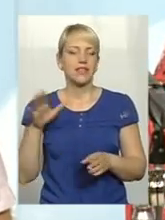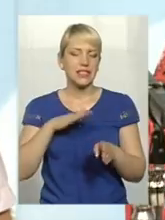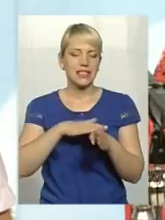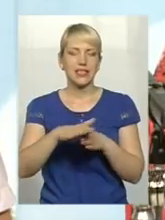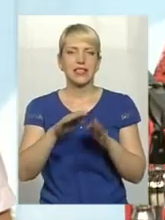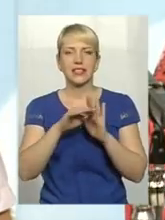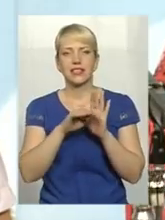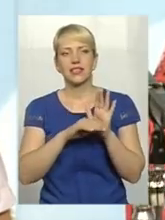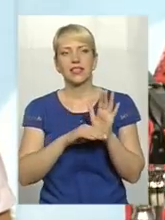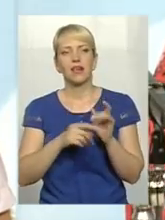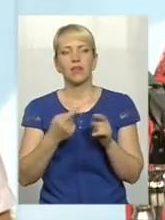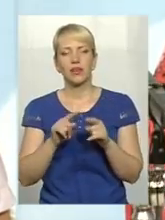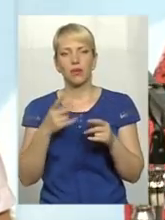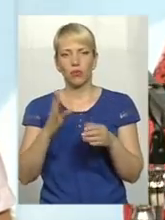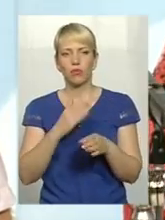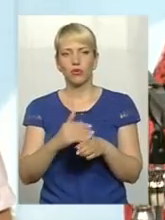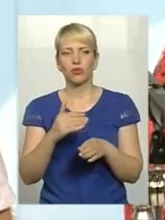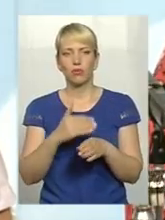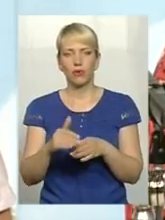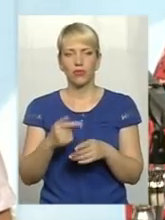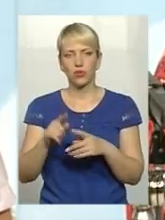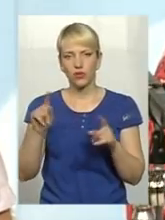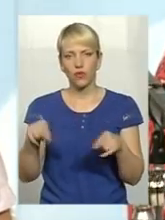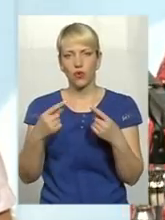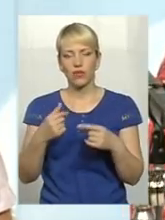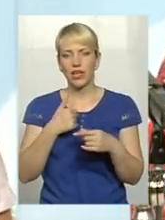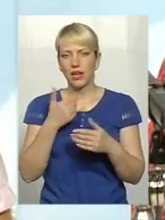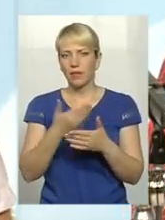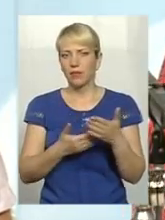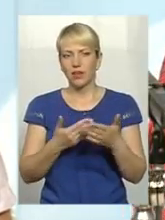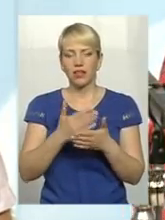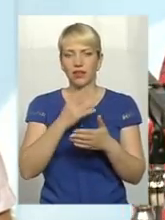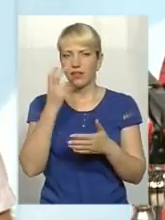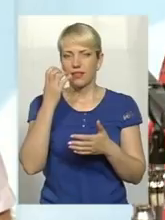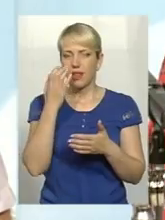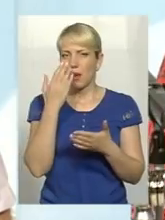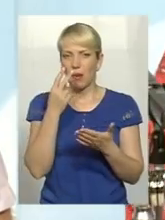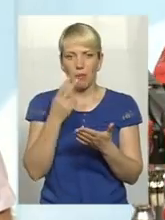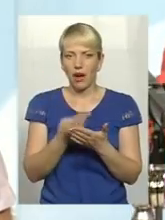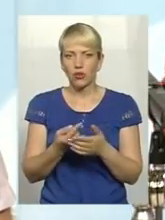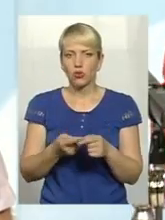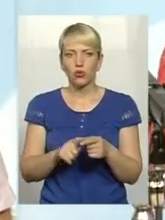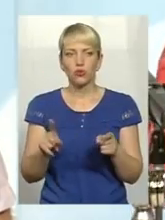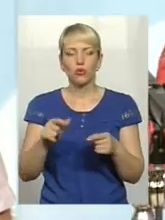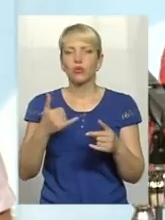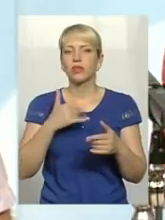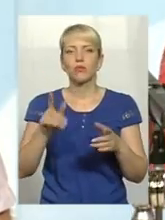систему вона поступово створюється. І я, наприклад, не бачу того, що у нас обов'язково має бути щось з голови, зверху